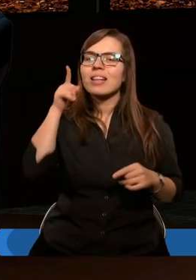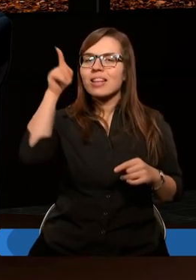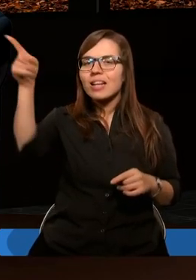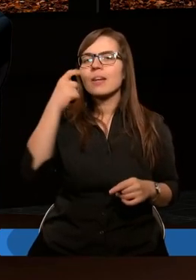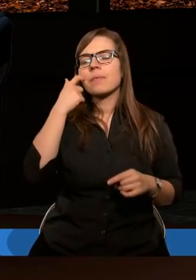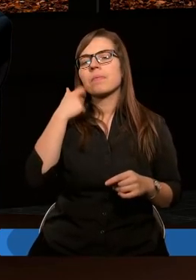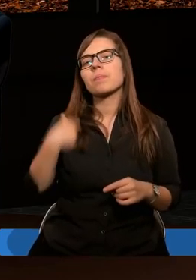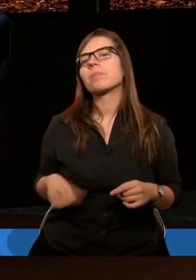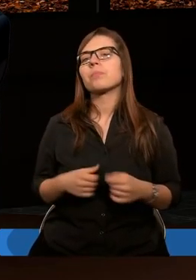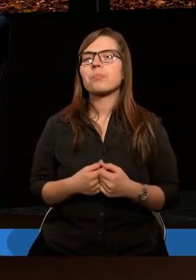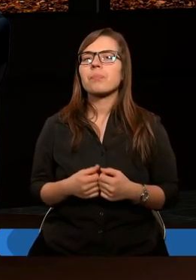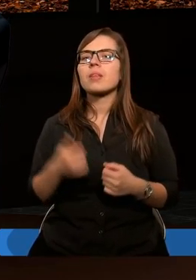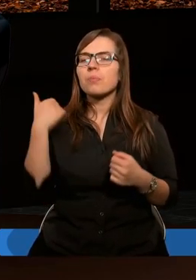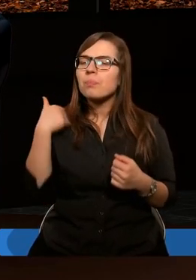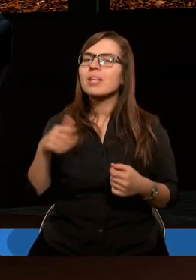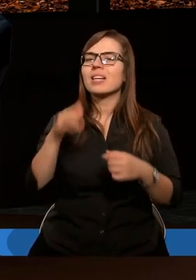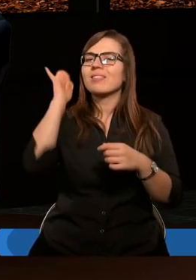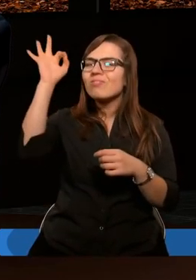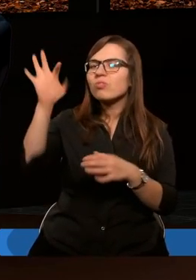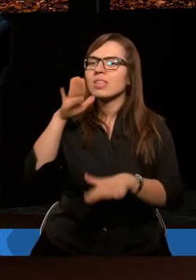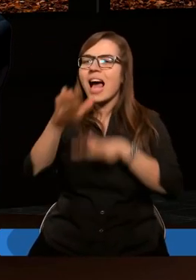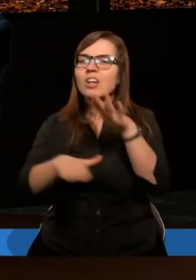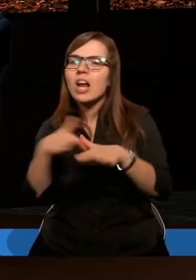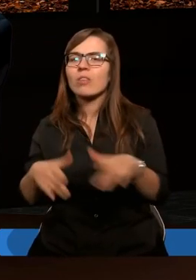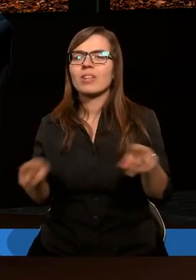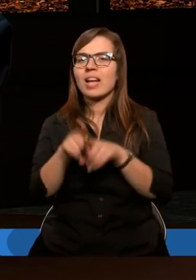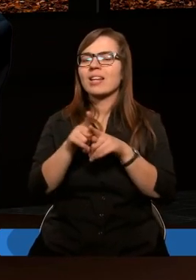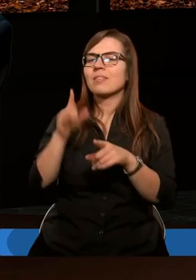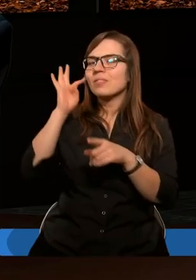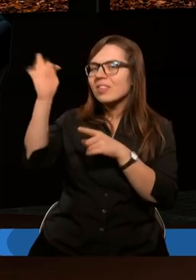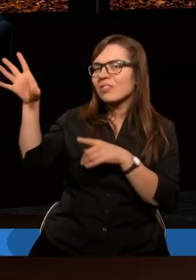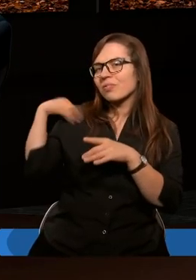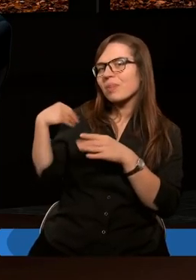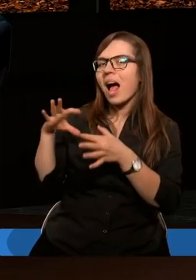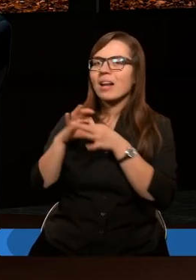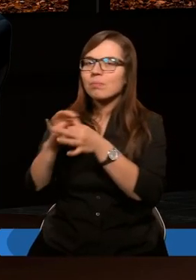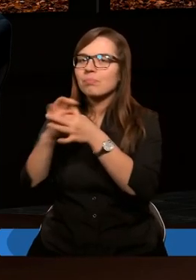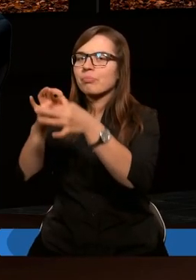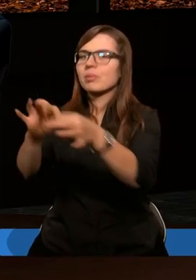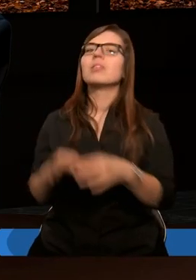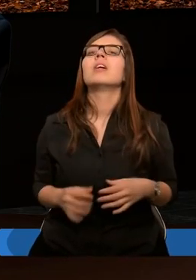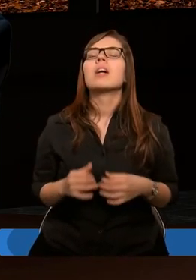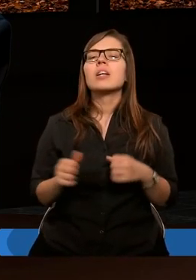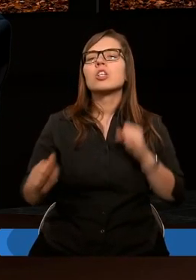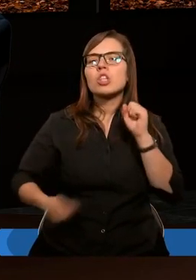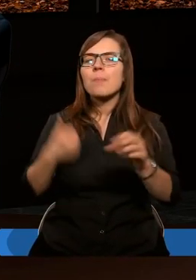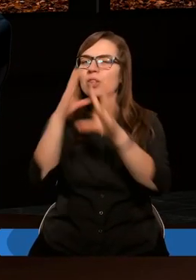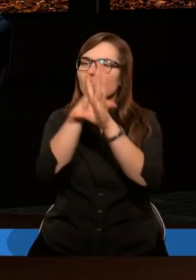miłowali bliźniego naszego jak siebie samego. Byśmy